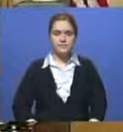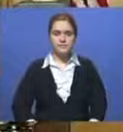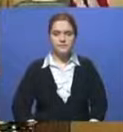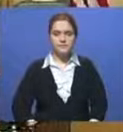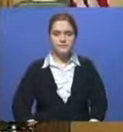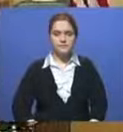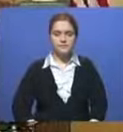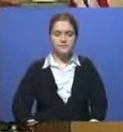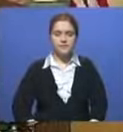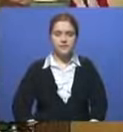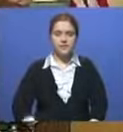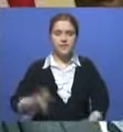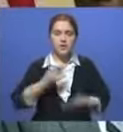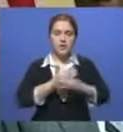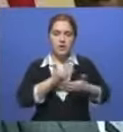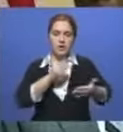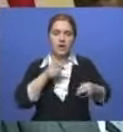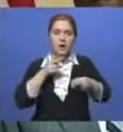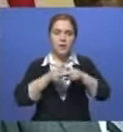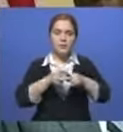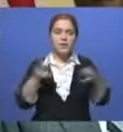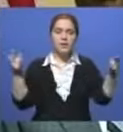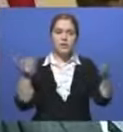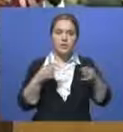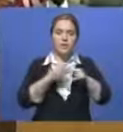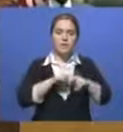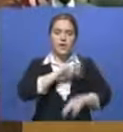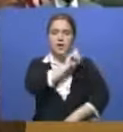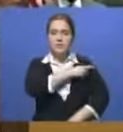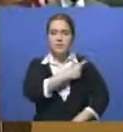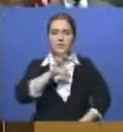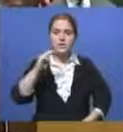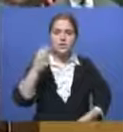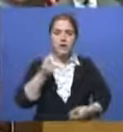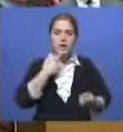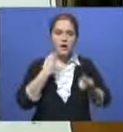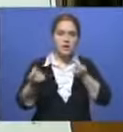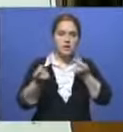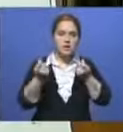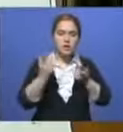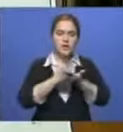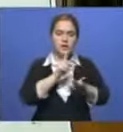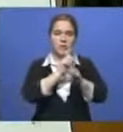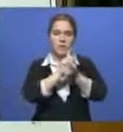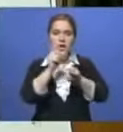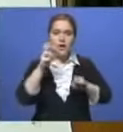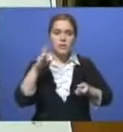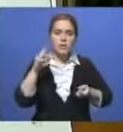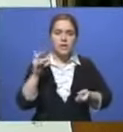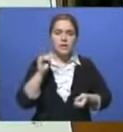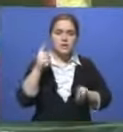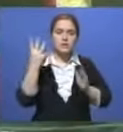Легче предупредить, чем лечить. По этому принципу медики США ведут осторожную борьбу с Эболой. Выяснилось, из 48